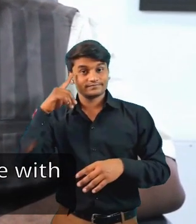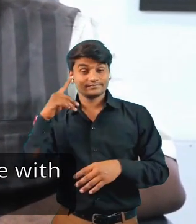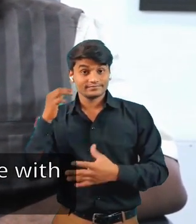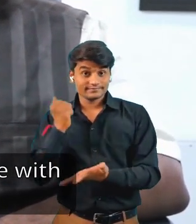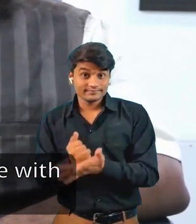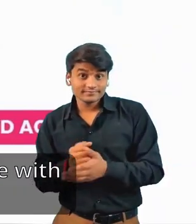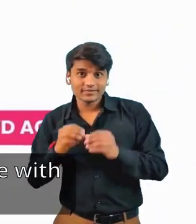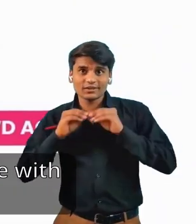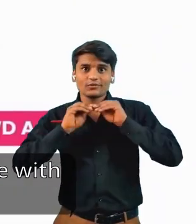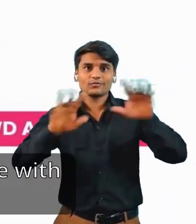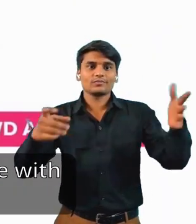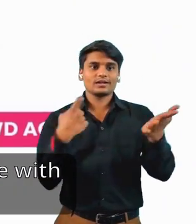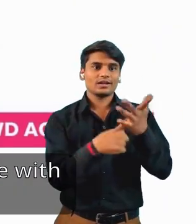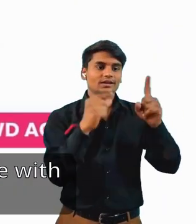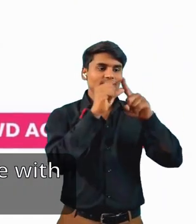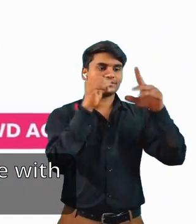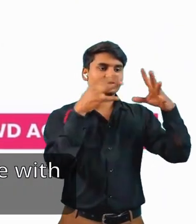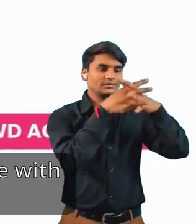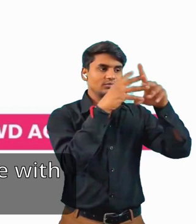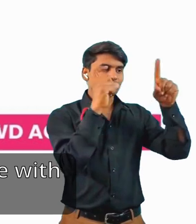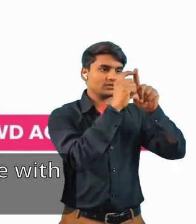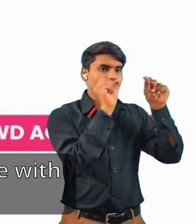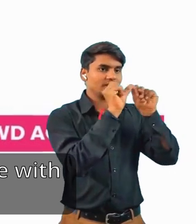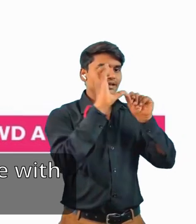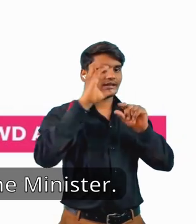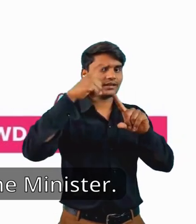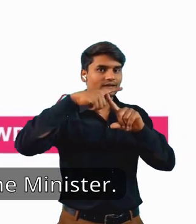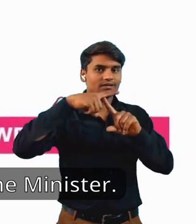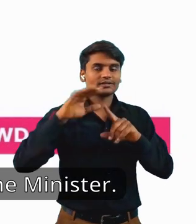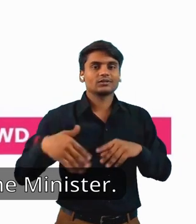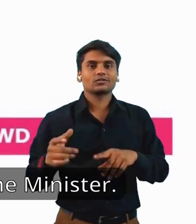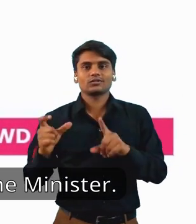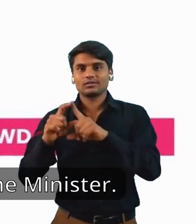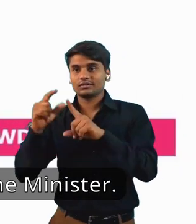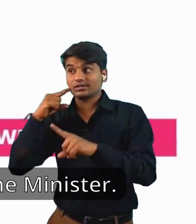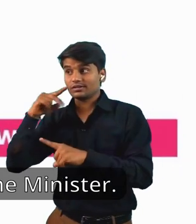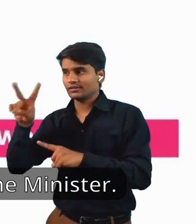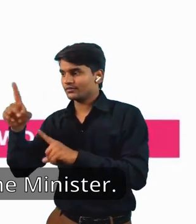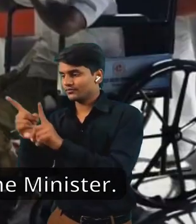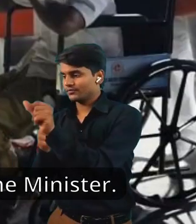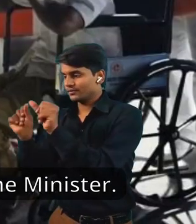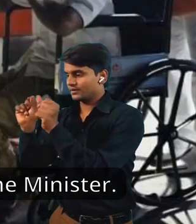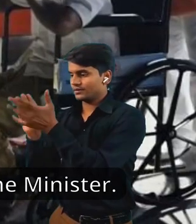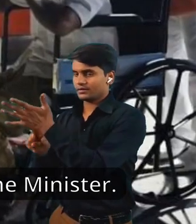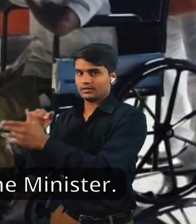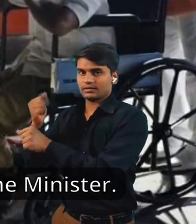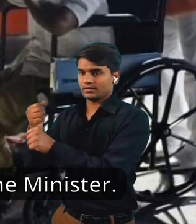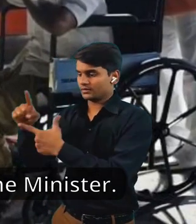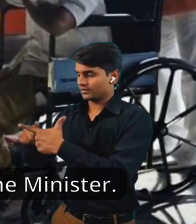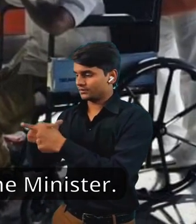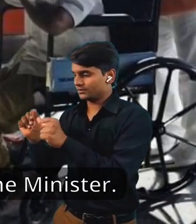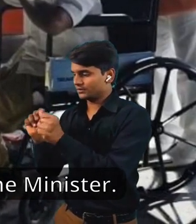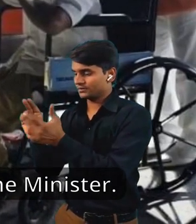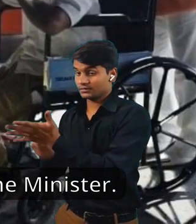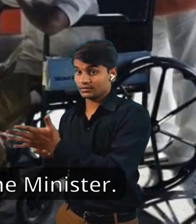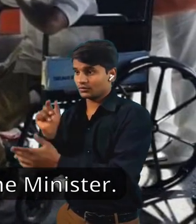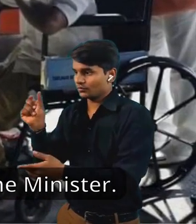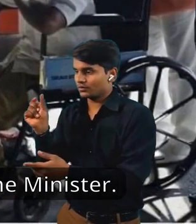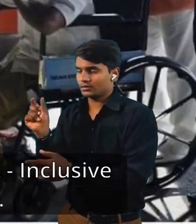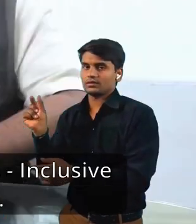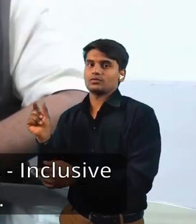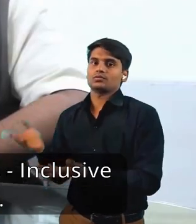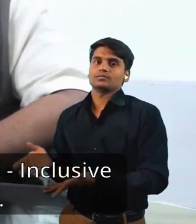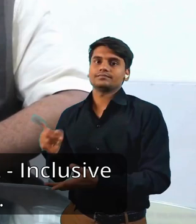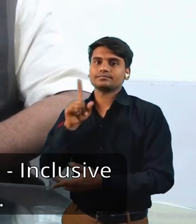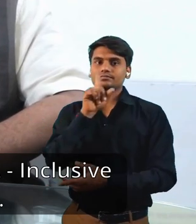दिव्यांगजनों के लिए, RPWD Act का आना और दिव्यांगजन शब्द का मान्य प्रदान मंतरी जी का उपयोग